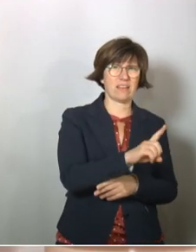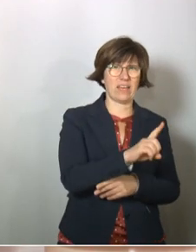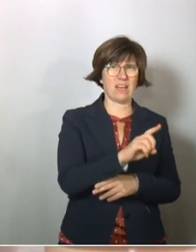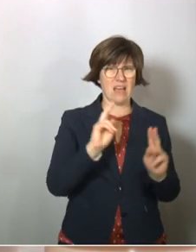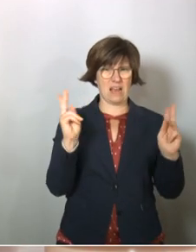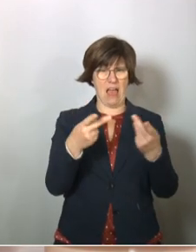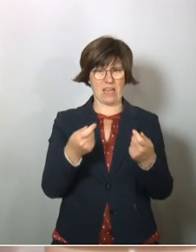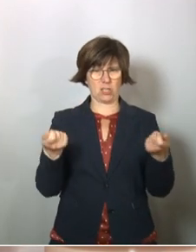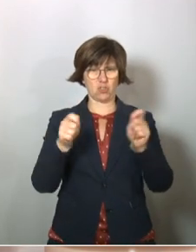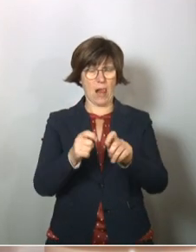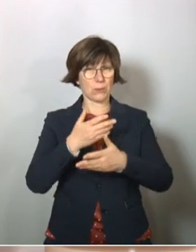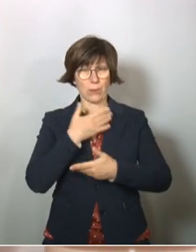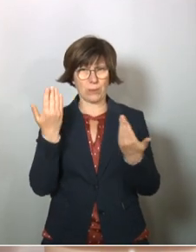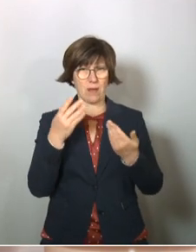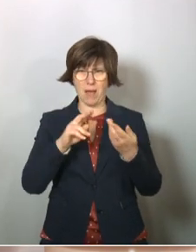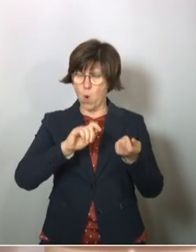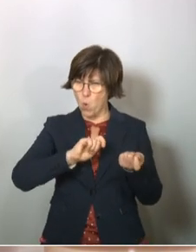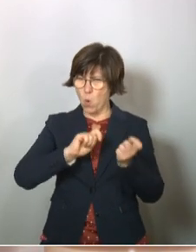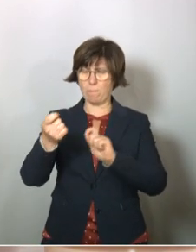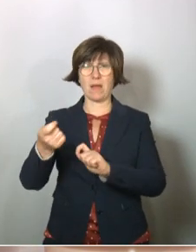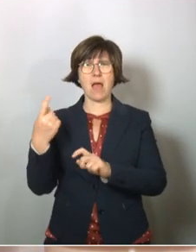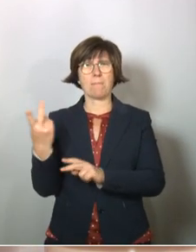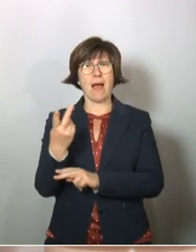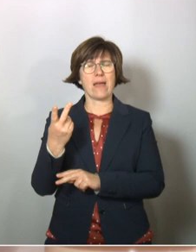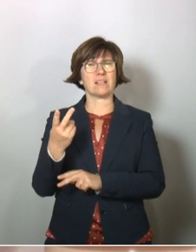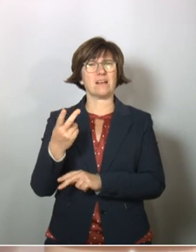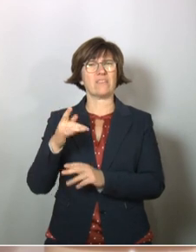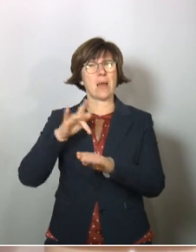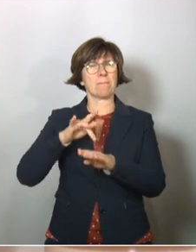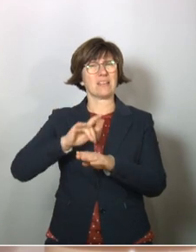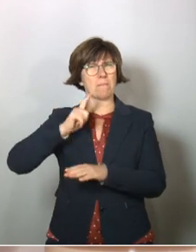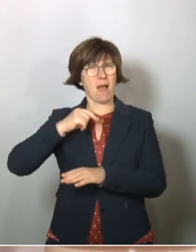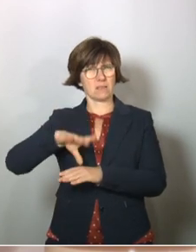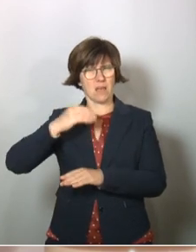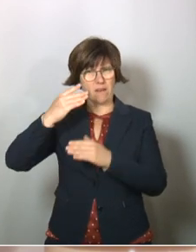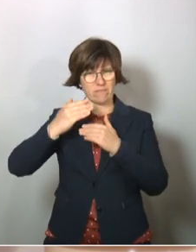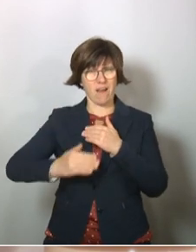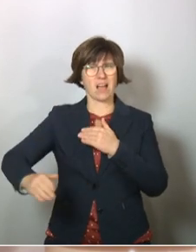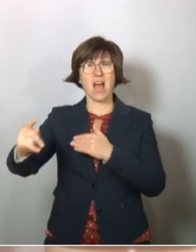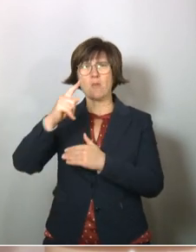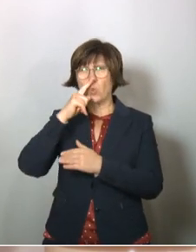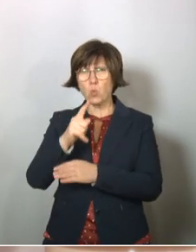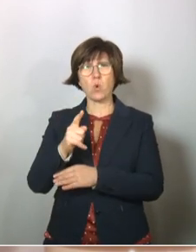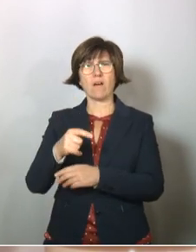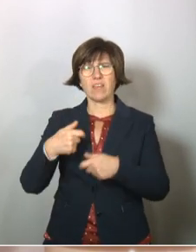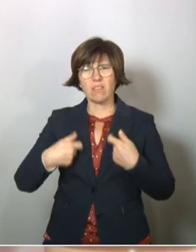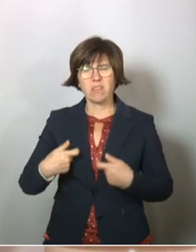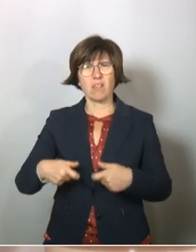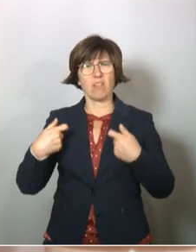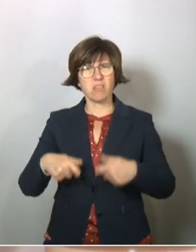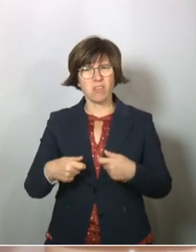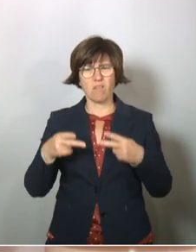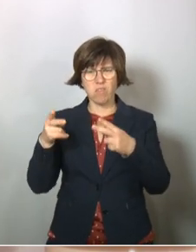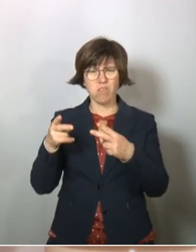gleichgeschaltet, umgedreht und haben von seit Mitte März ungefähr sich nur noch lustig gemacht